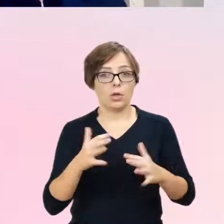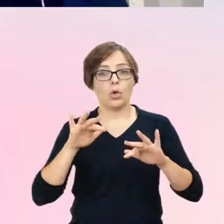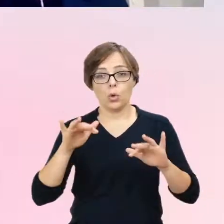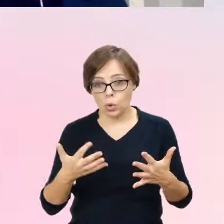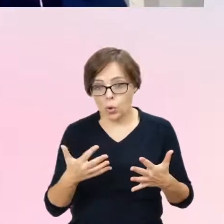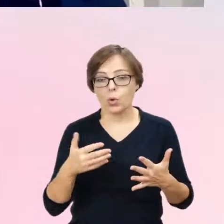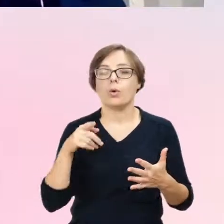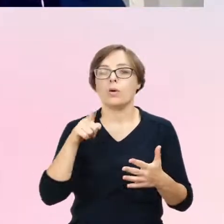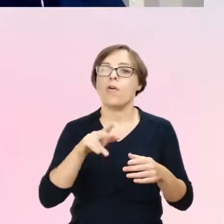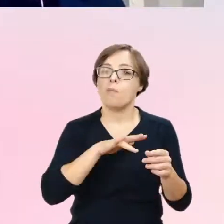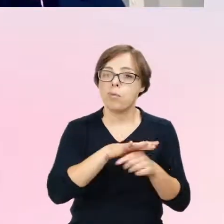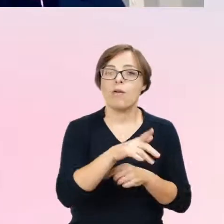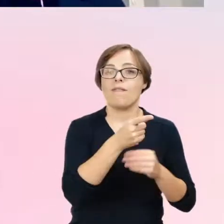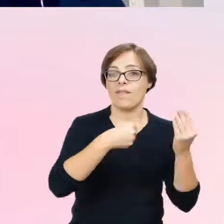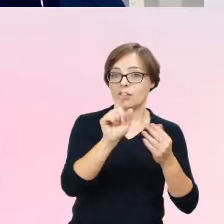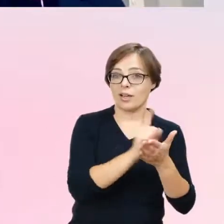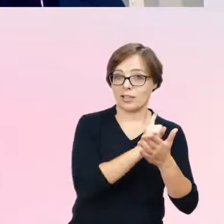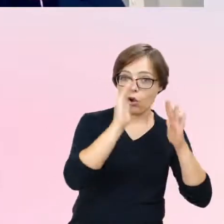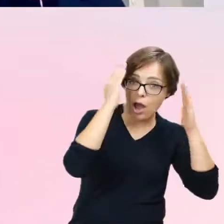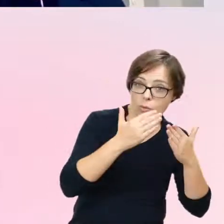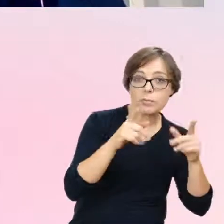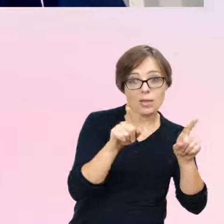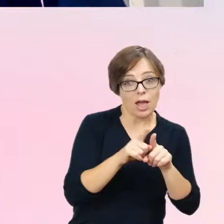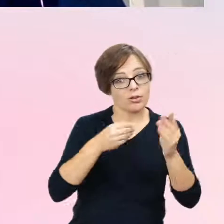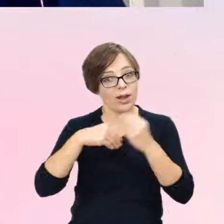ryzyko wystąpienia autyzmu, jak i dysforii płci.